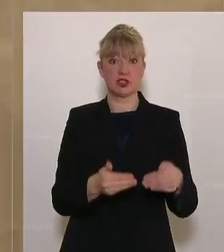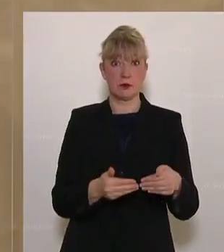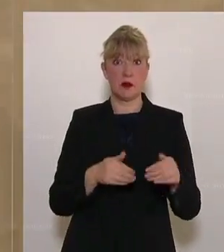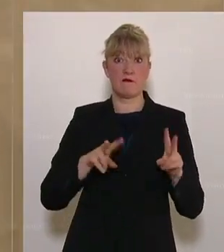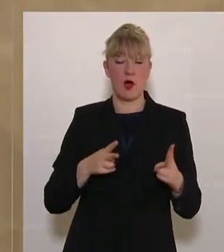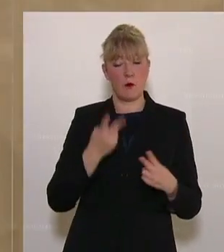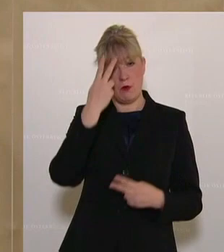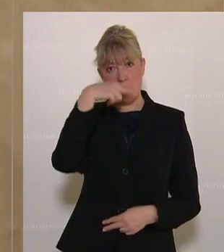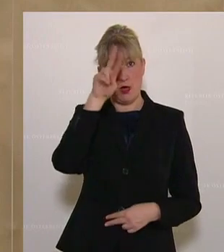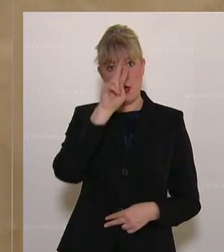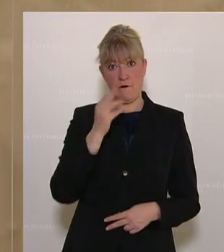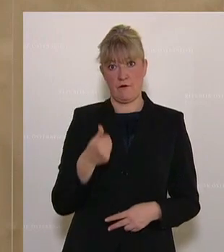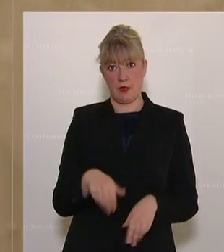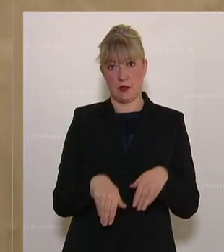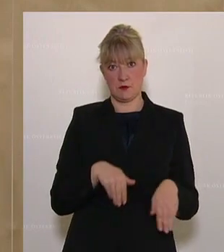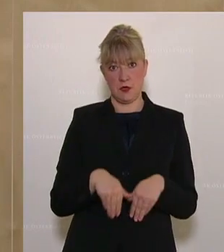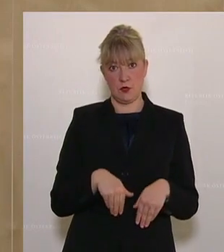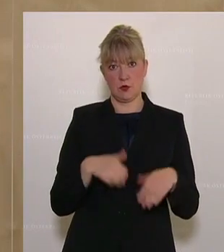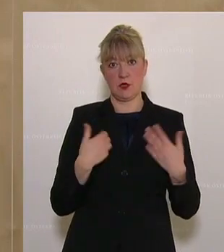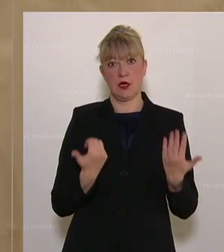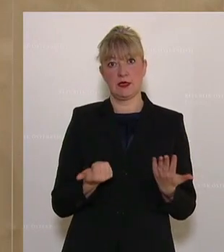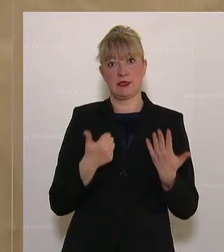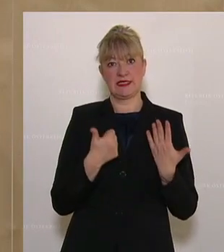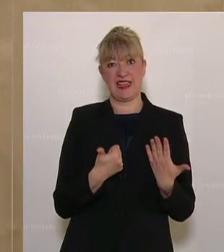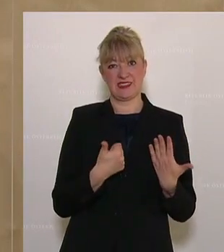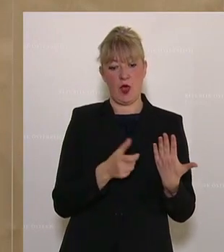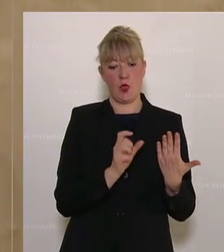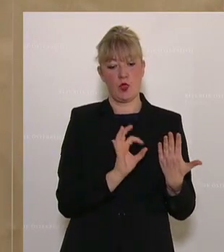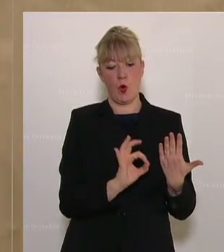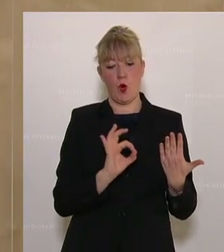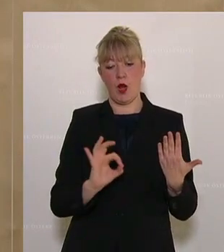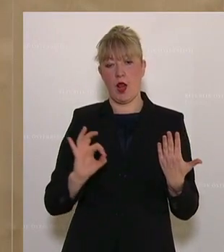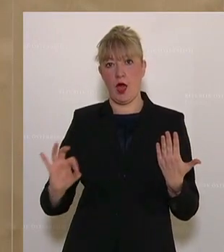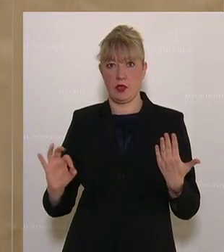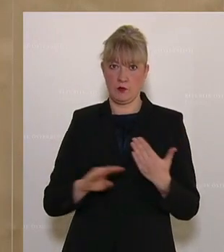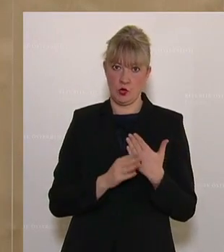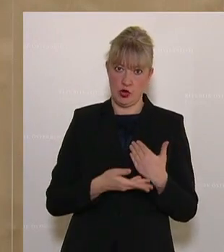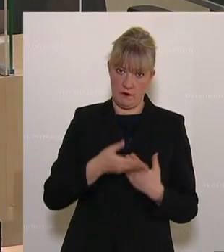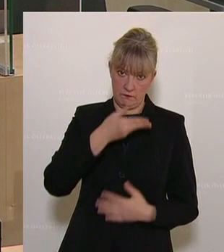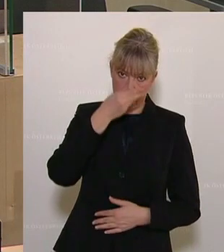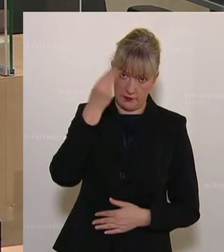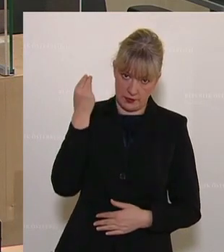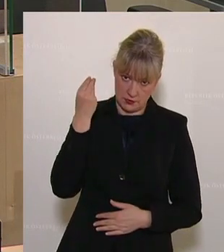der Herr Finanzminister sechs Nullen im Budget vergessen hat.